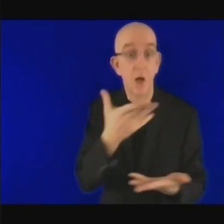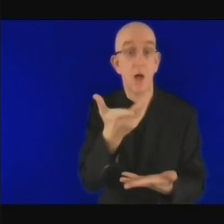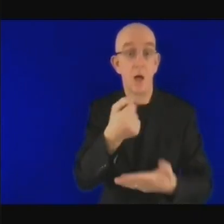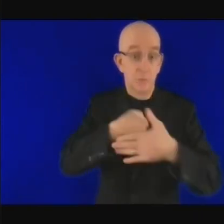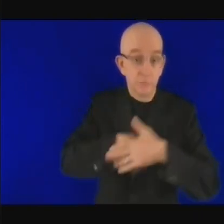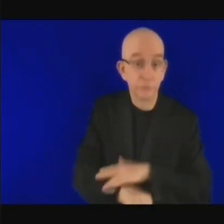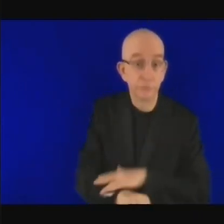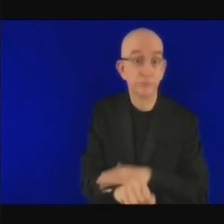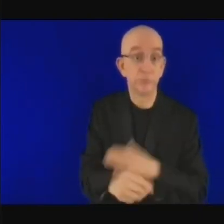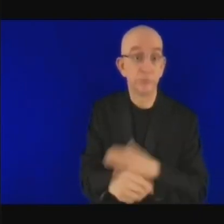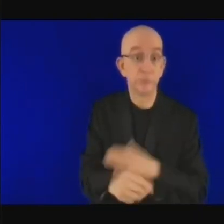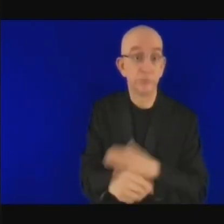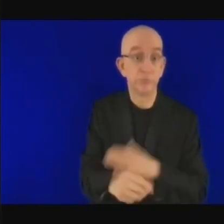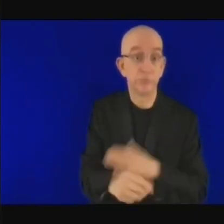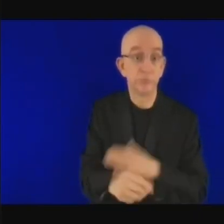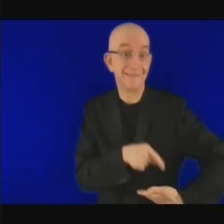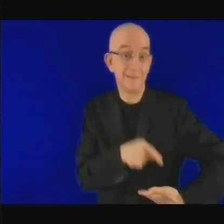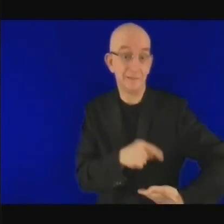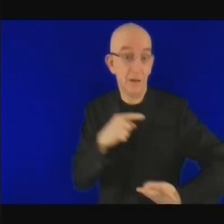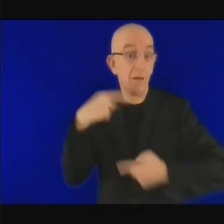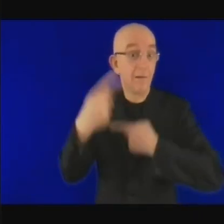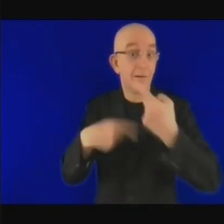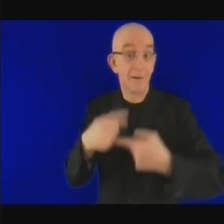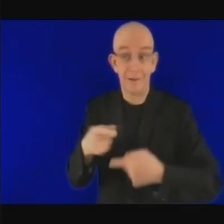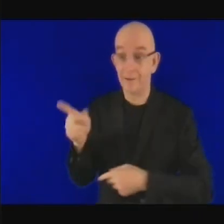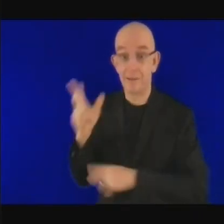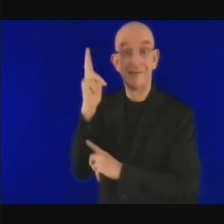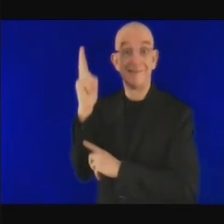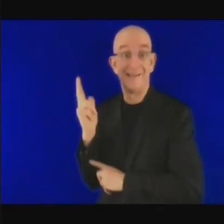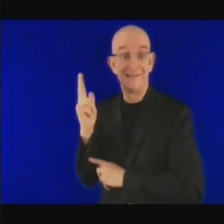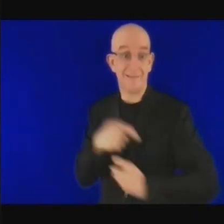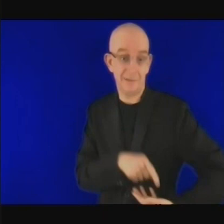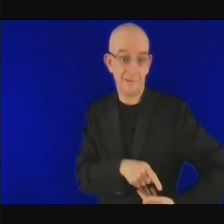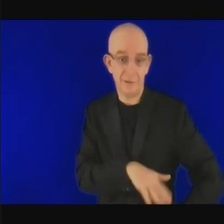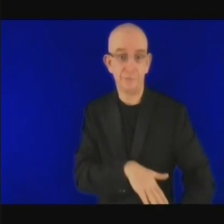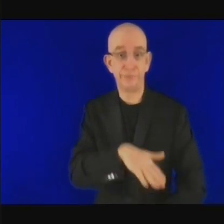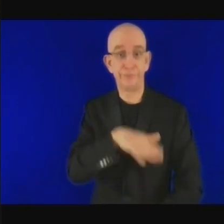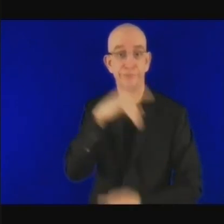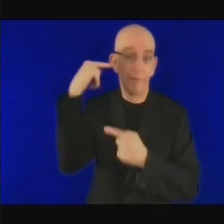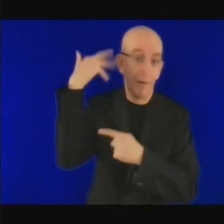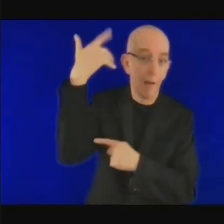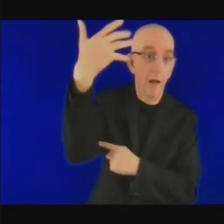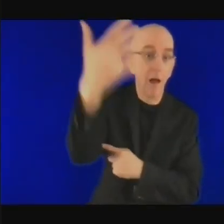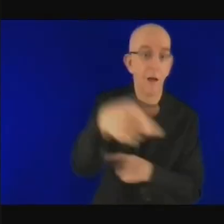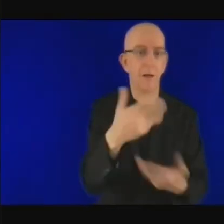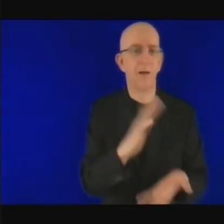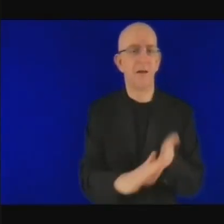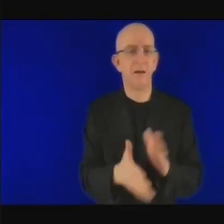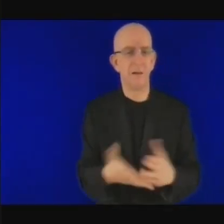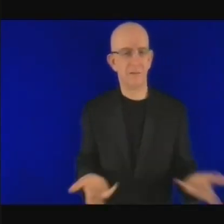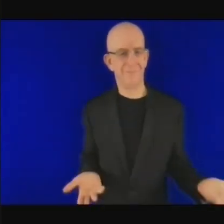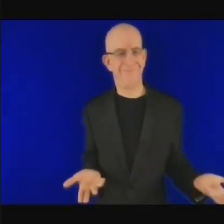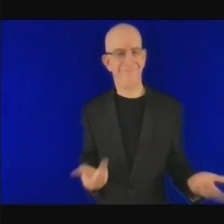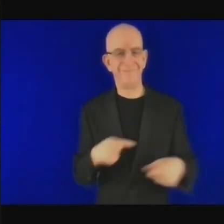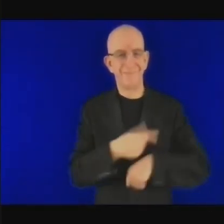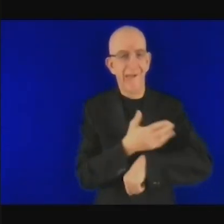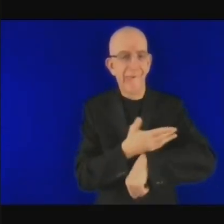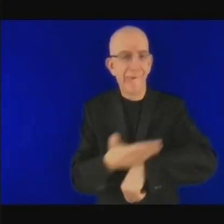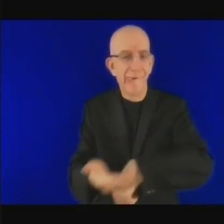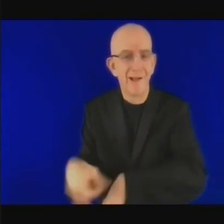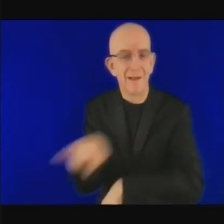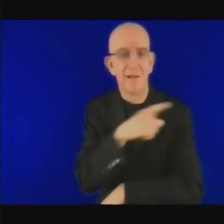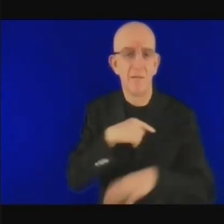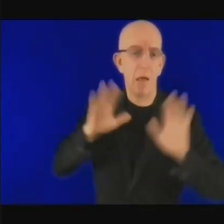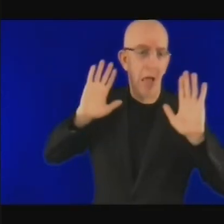lorsque le projet aura été mis en avant donc lorsque le projet aura commencé à produire de l